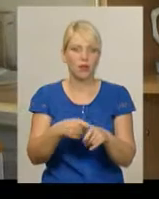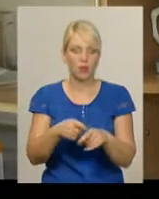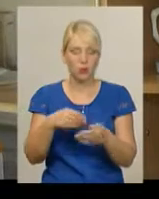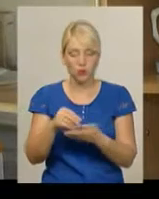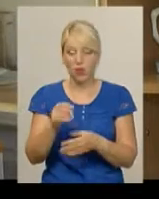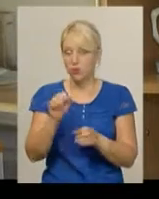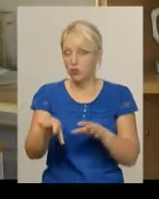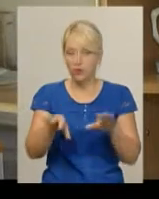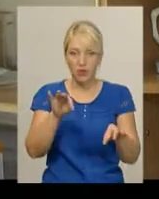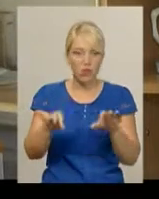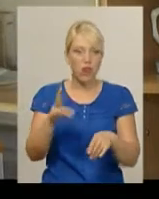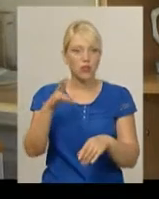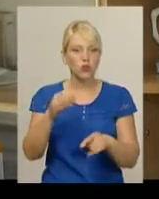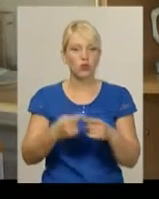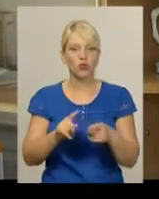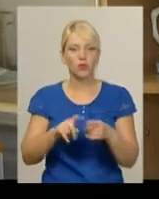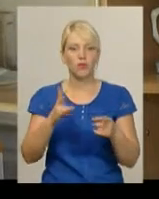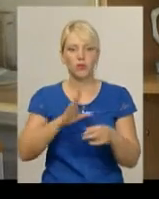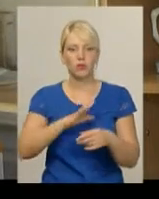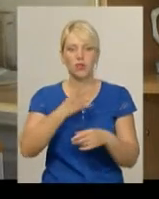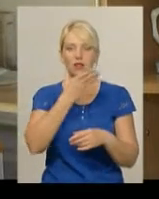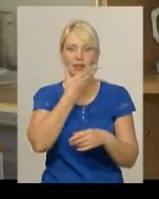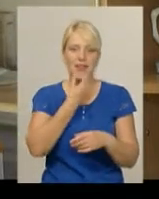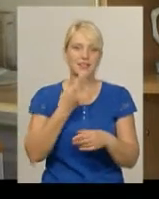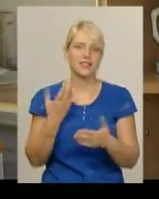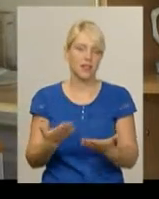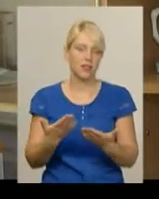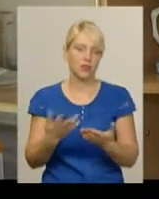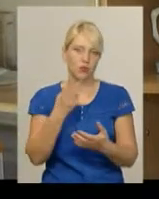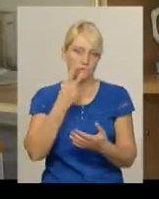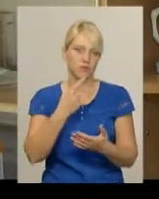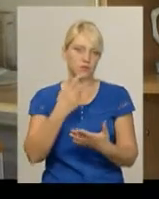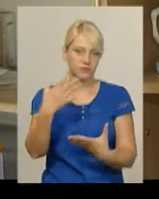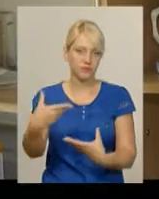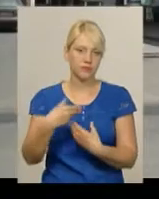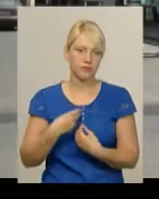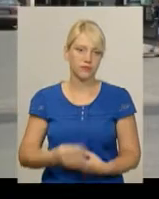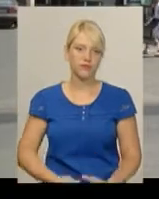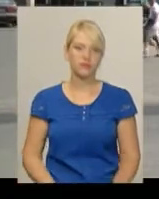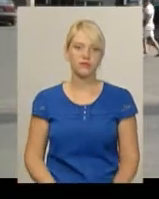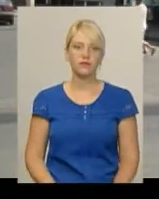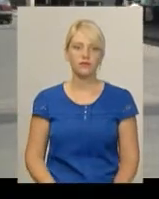обирати, але воно має мати естетику, воно має естетично виглядати і перекрашати наше місто.